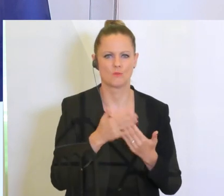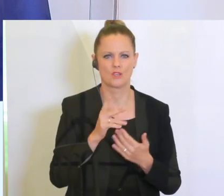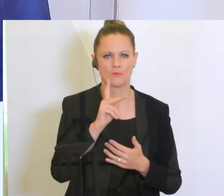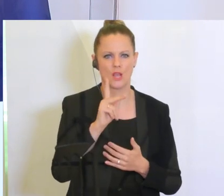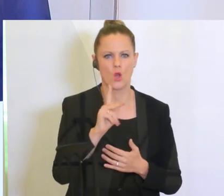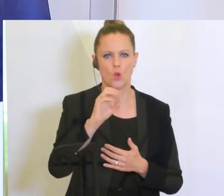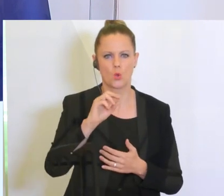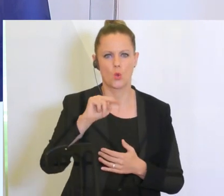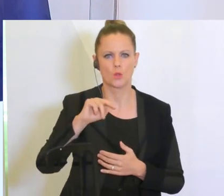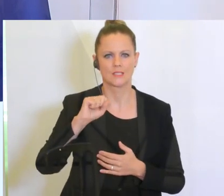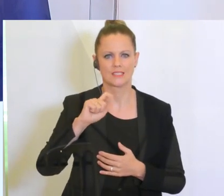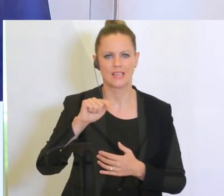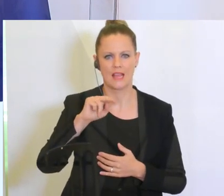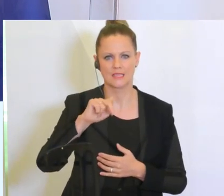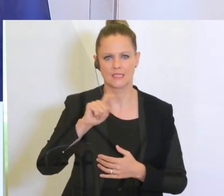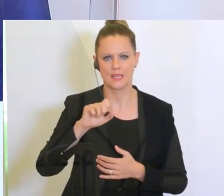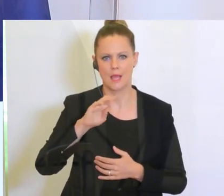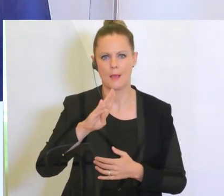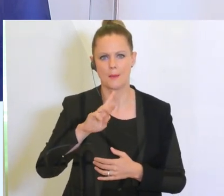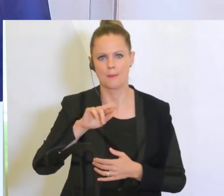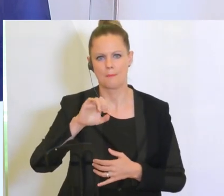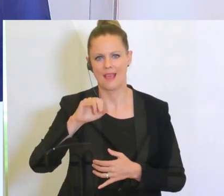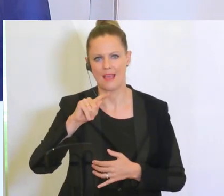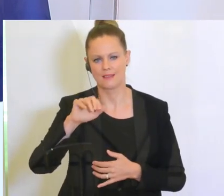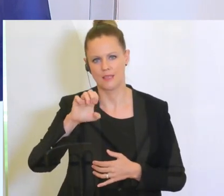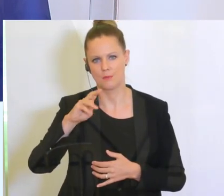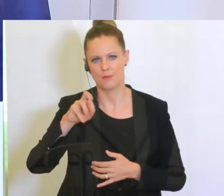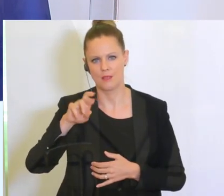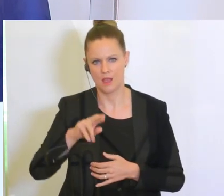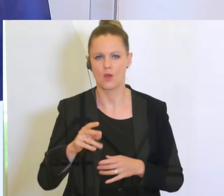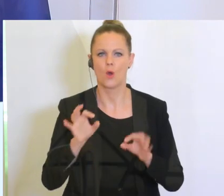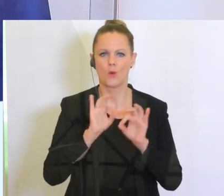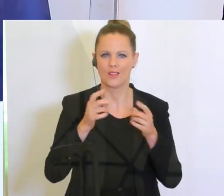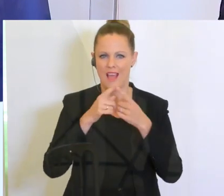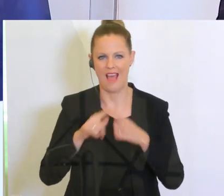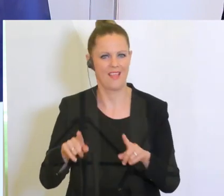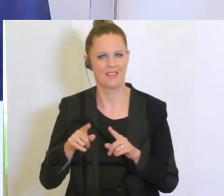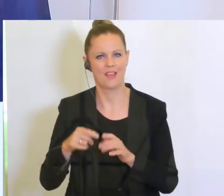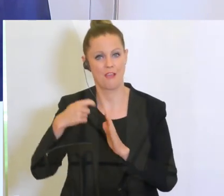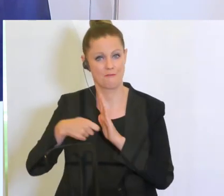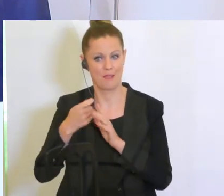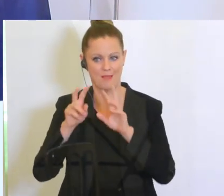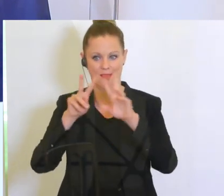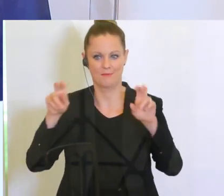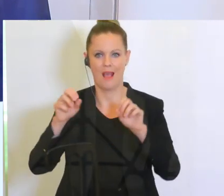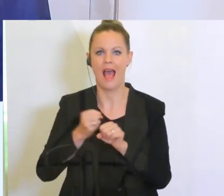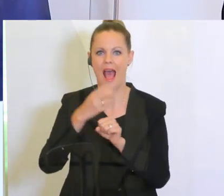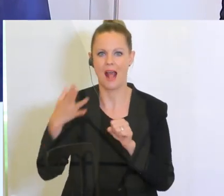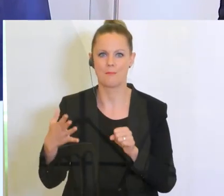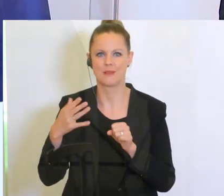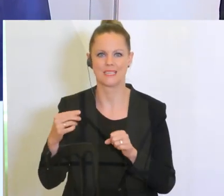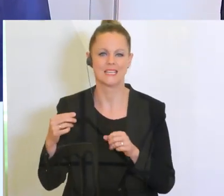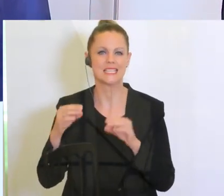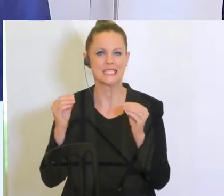Gramm Leben oder Cornelia Travnicek mit Die Alpen sind rot. Solche Projekte sind wichtig und sie